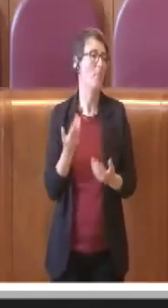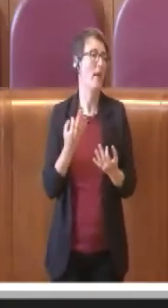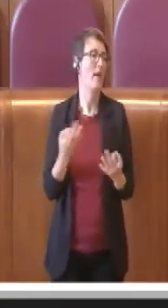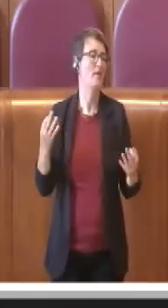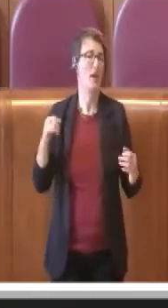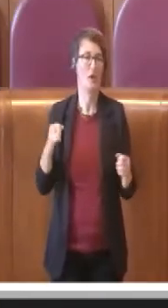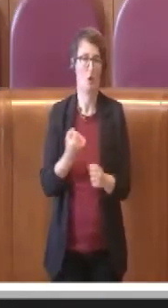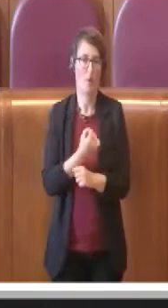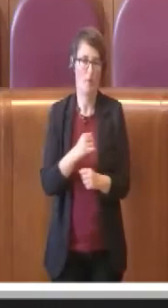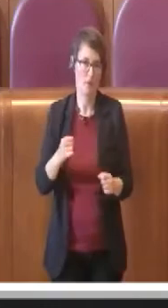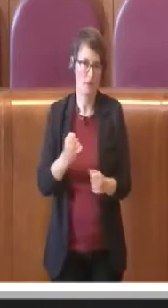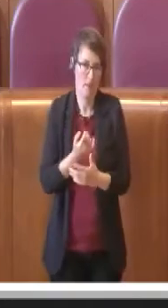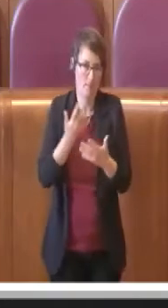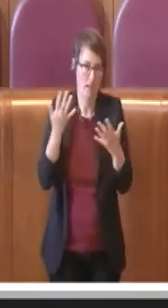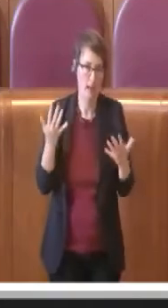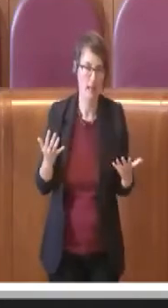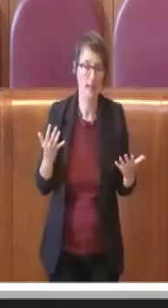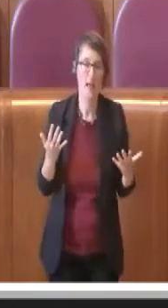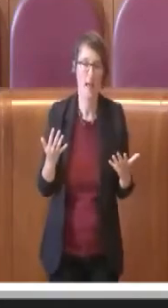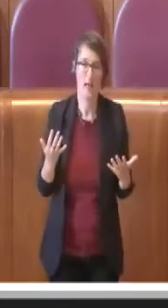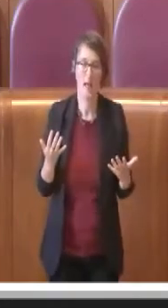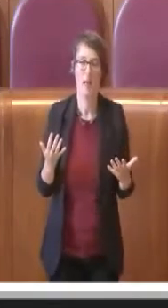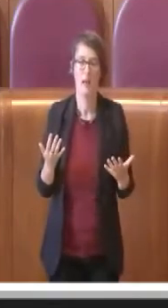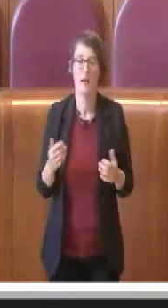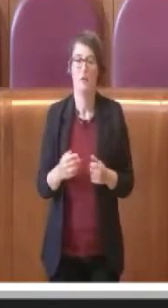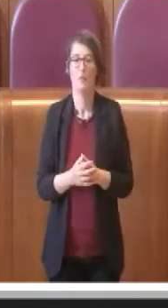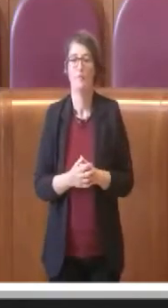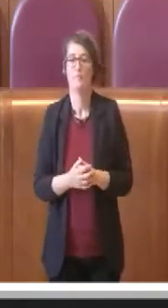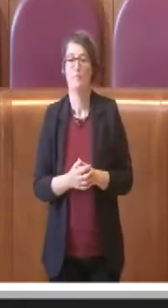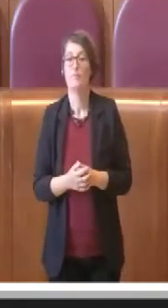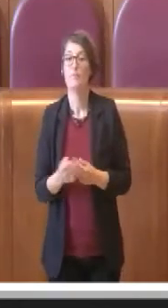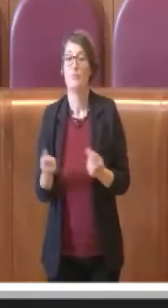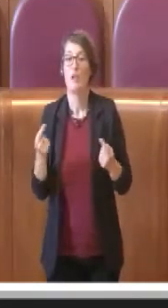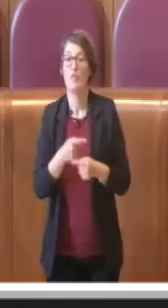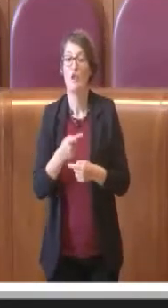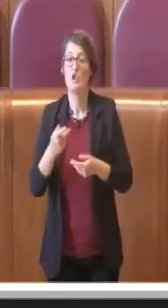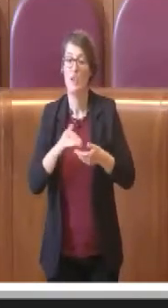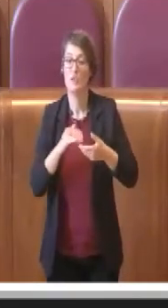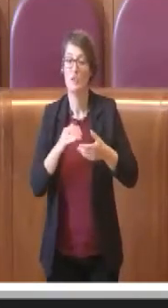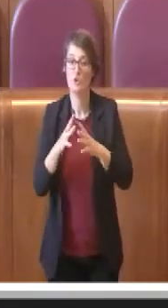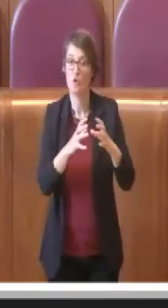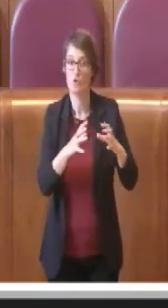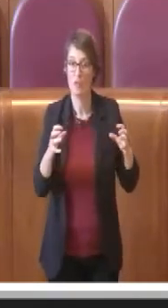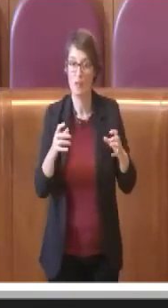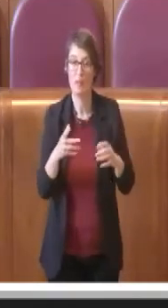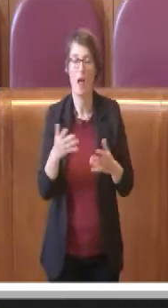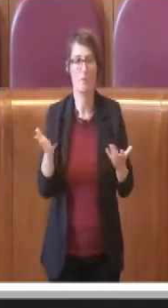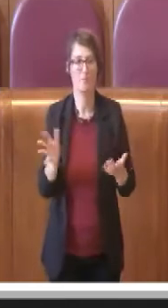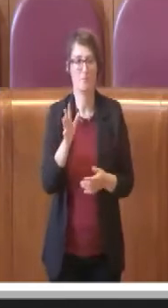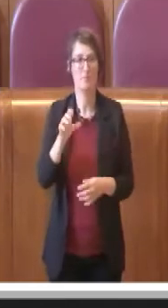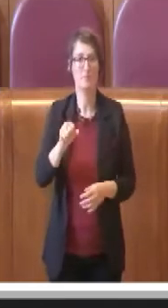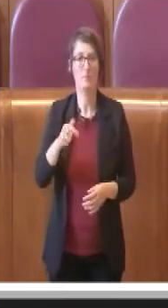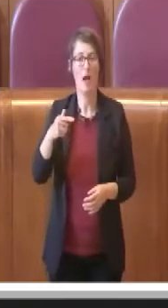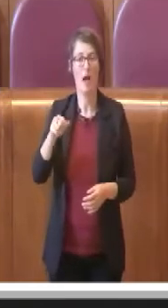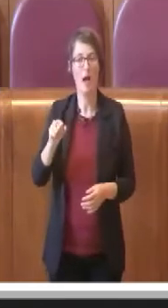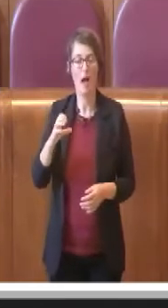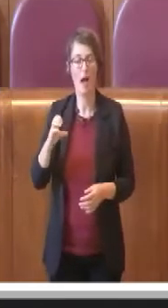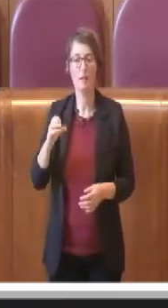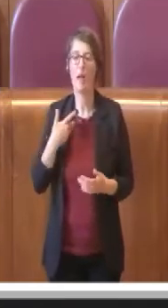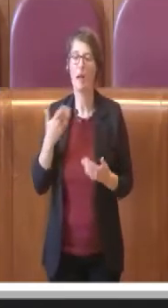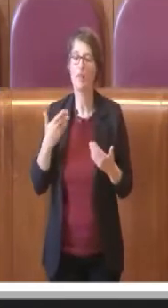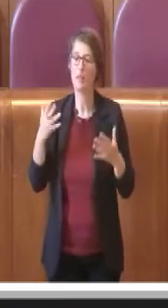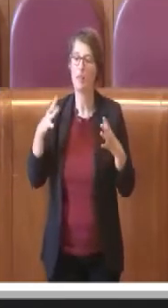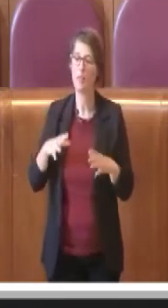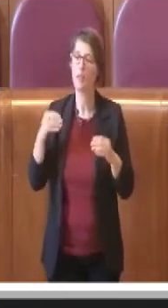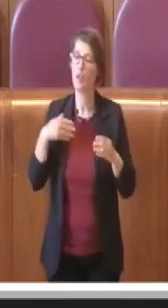Per quanto riguarda le varie società, su ATAC tante cose stanno andando per il verso giusto.